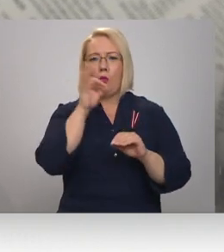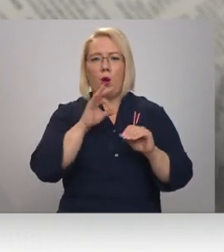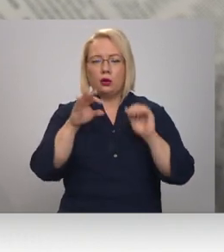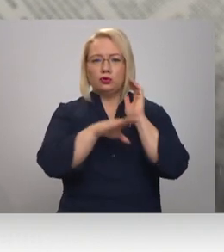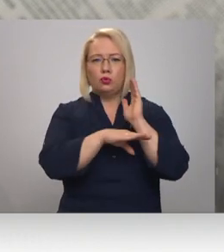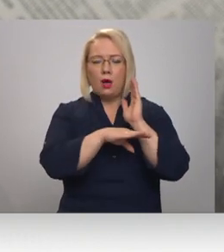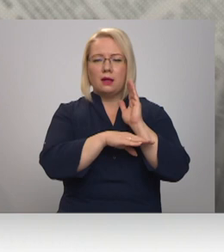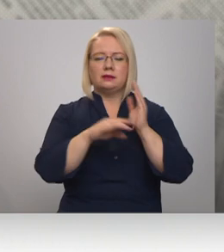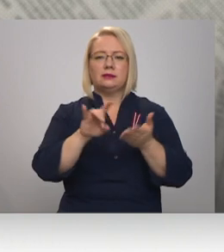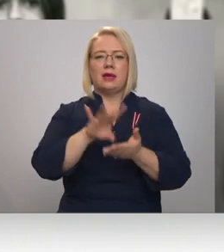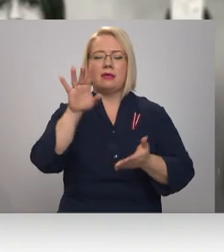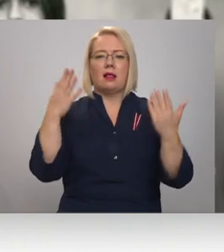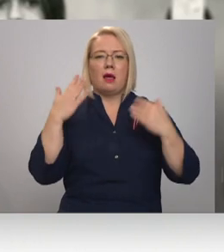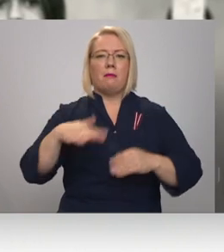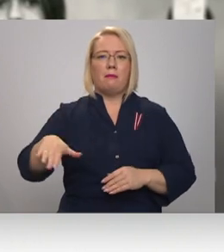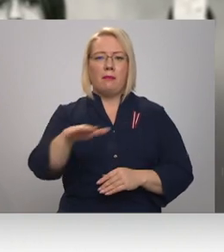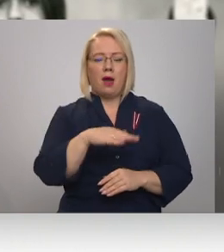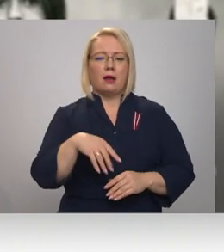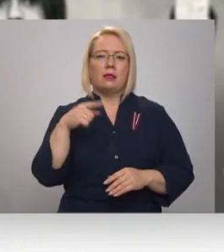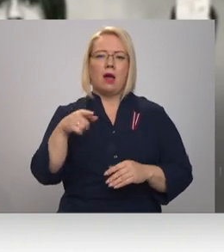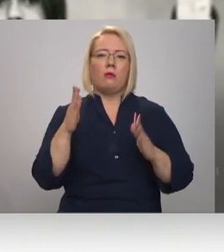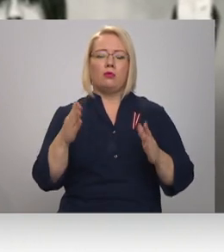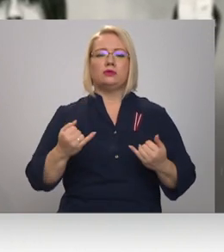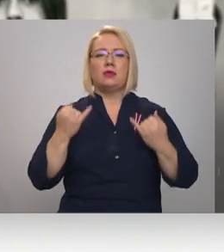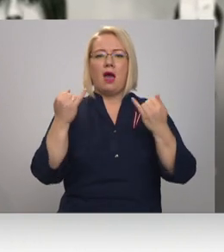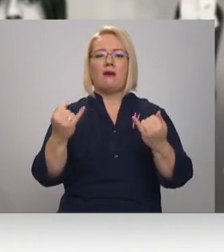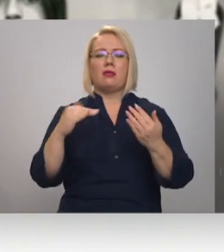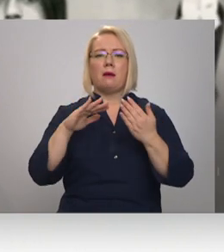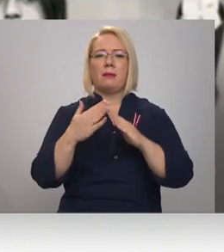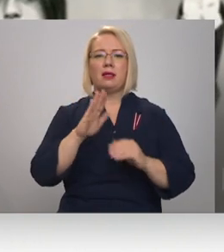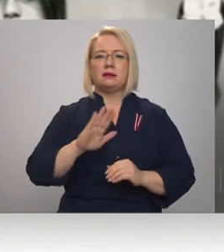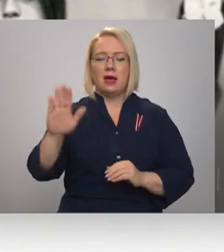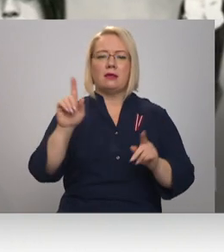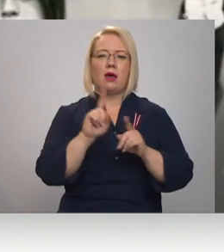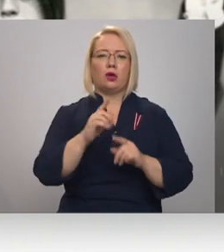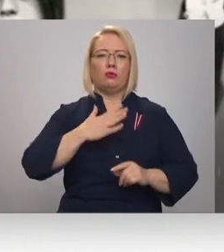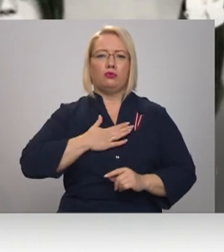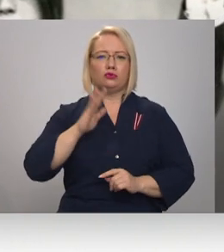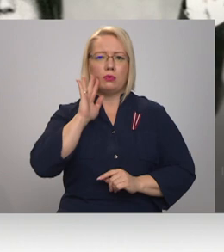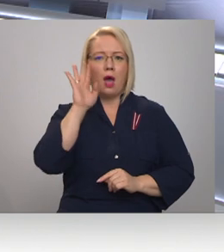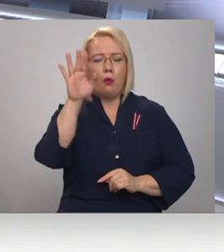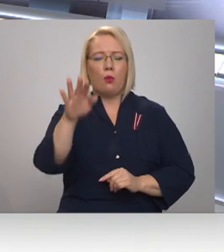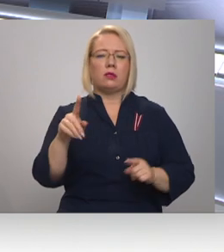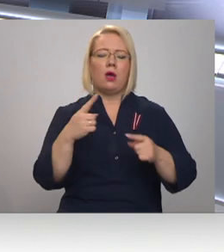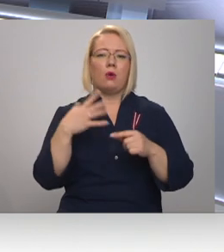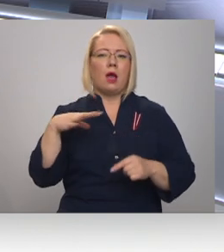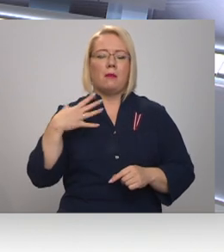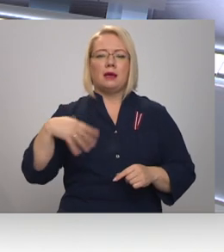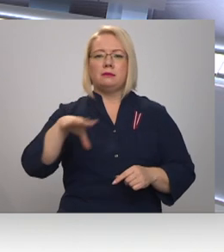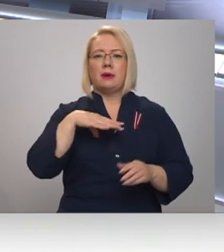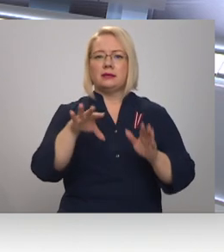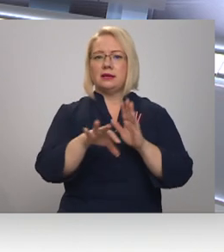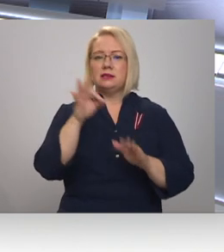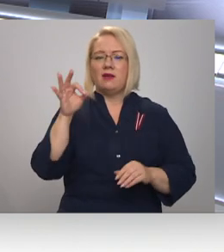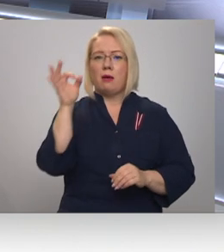parka, kas būs mūsu bāvanā, gan pilsētāju, gan mūsu nākotnī. Kāpēc mēs izvēlējāmies